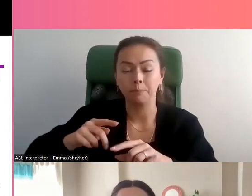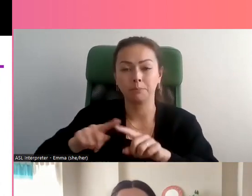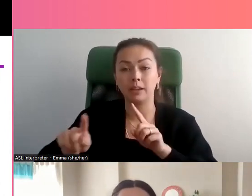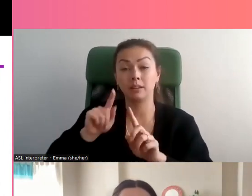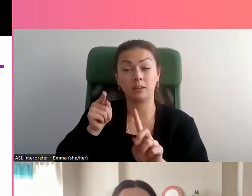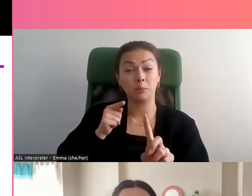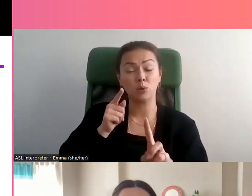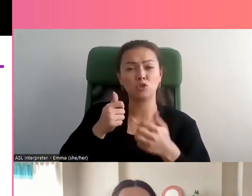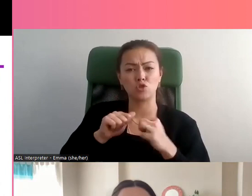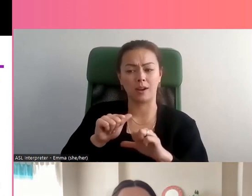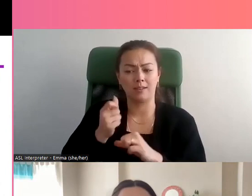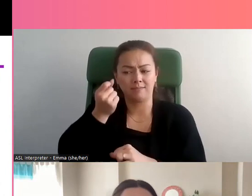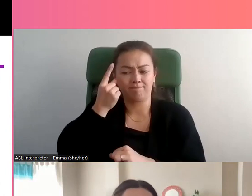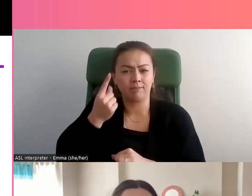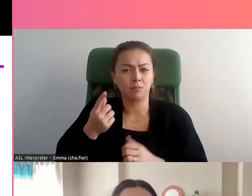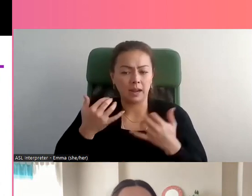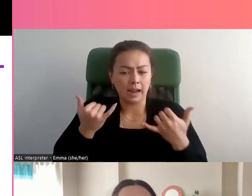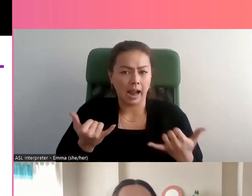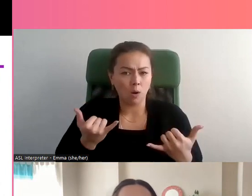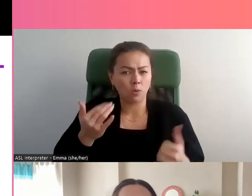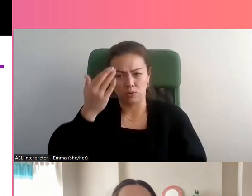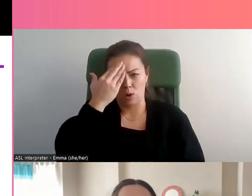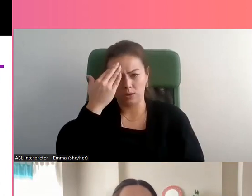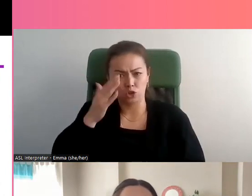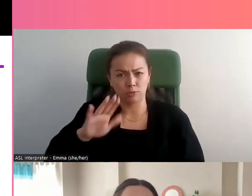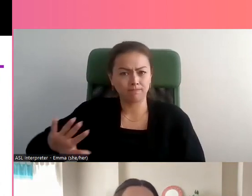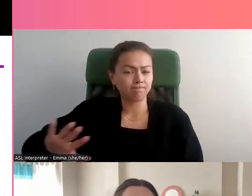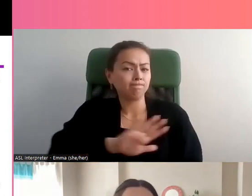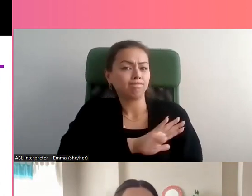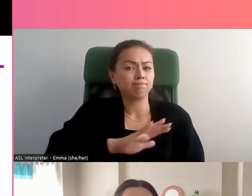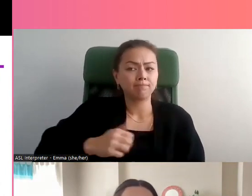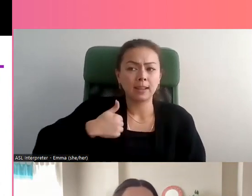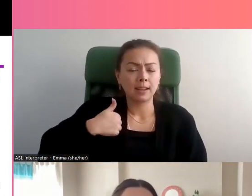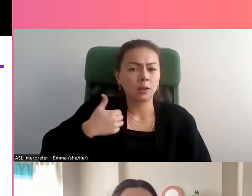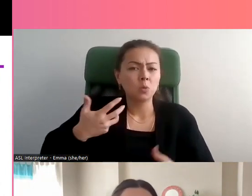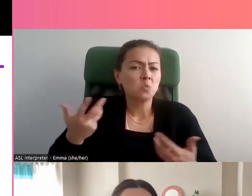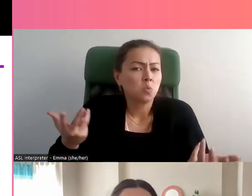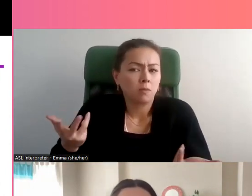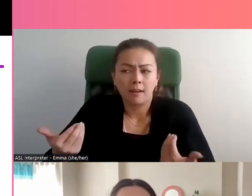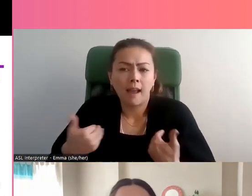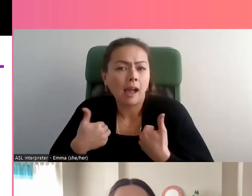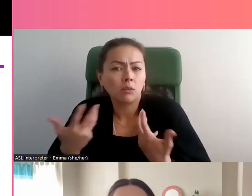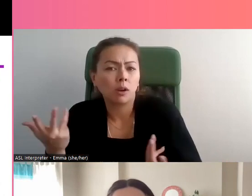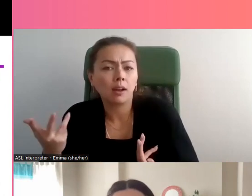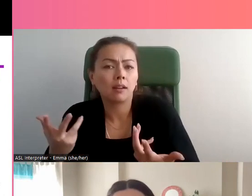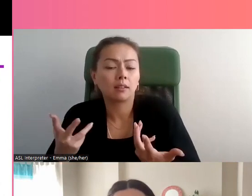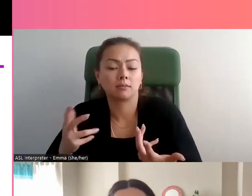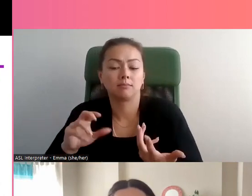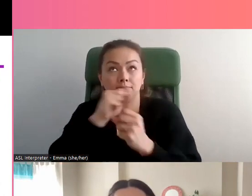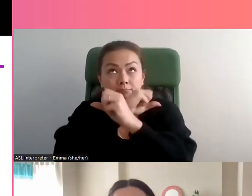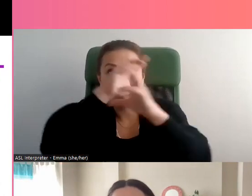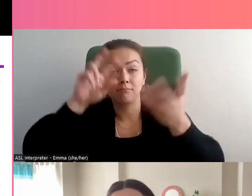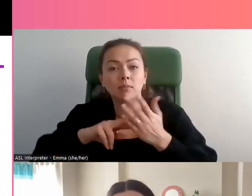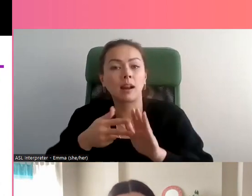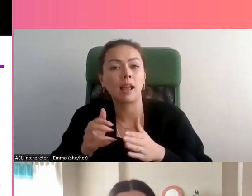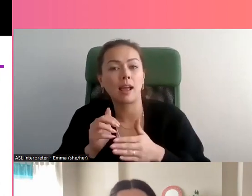visait à comprendre l'état actuel de la violence fondée sur le sexe, facilité par la technologie chez les adolescents et orienter